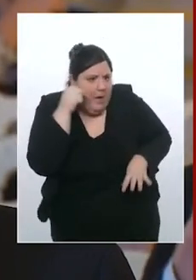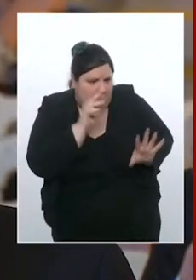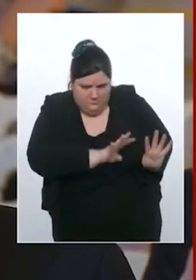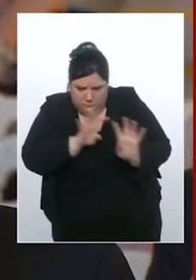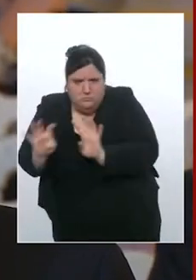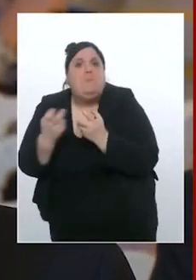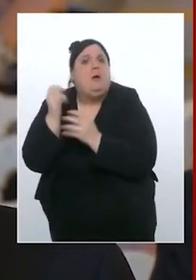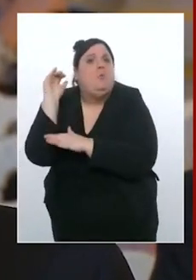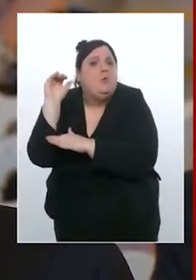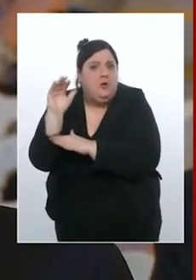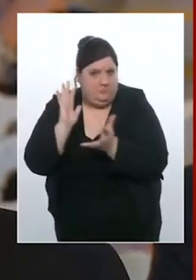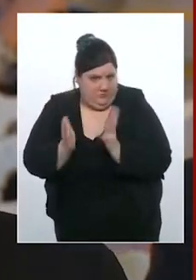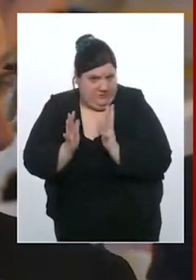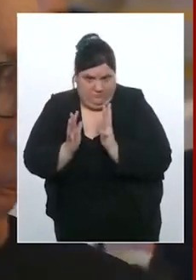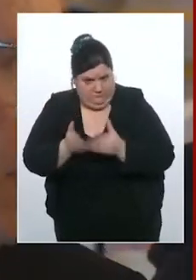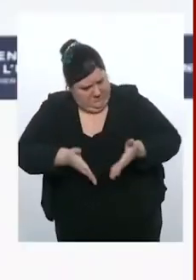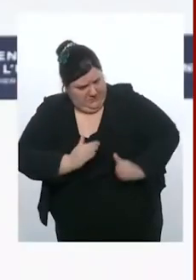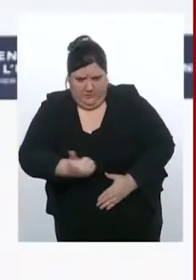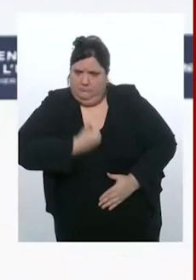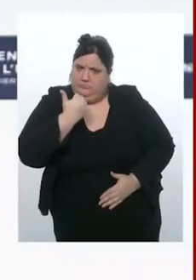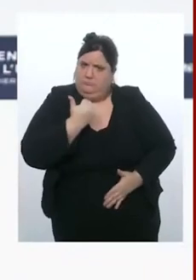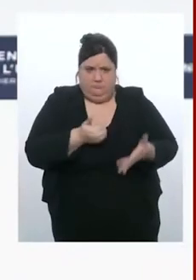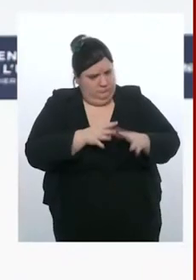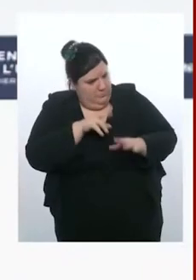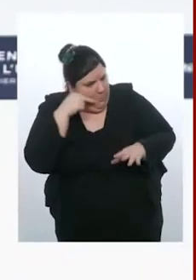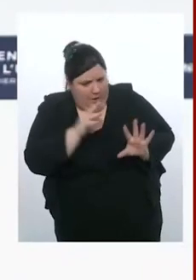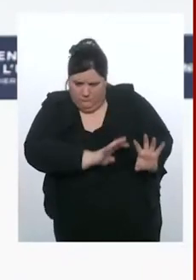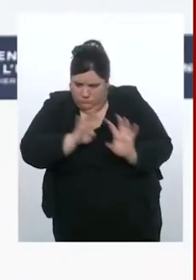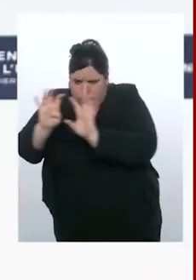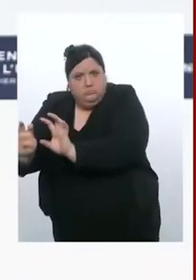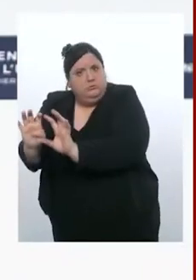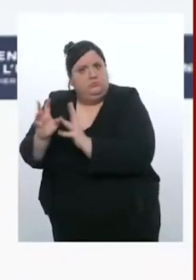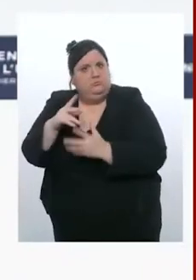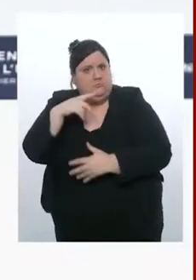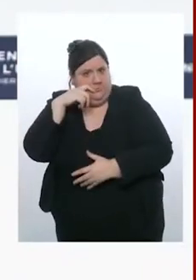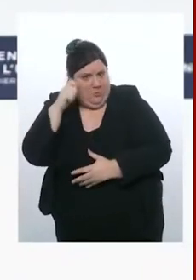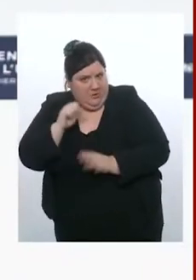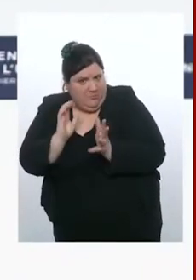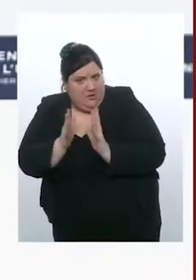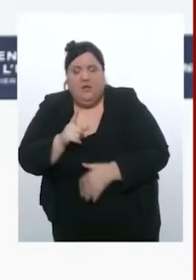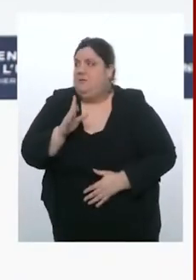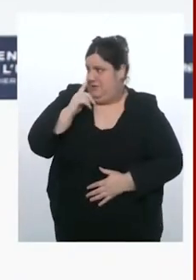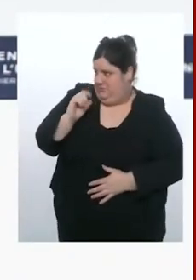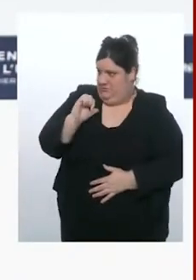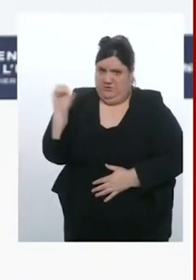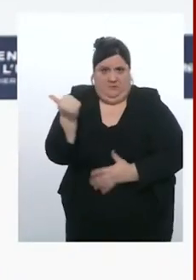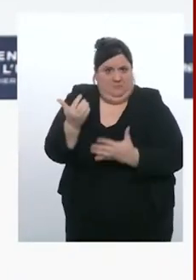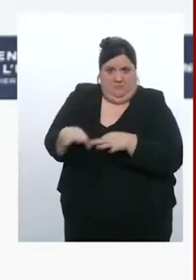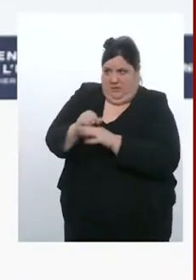un des objets de la discussion ce soir ? Merci. Je vais vous dire, d'abord, chaque pays est souverain. Sa force armée est souveraine. Il a, par sa constitution,